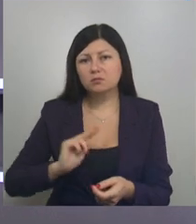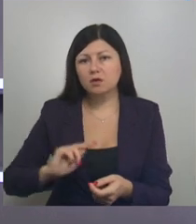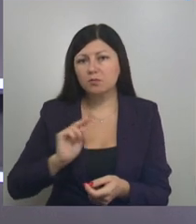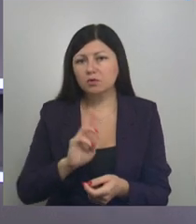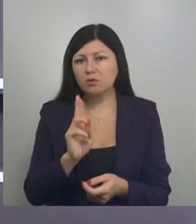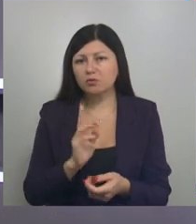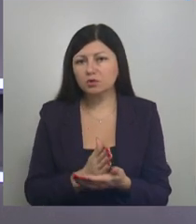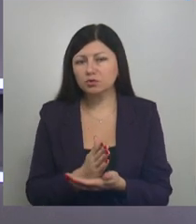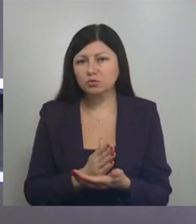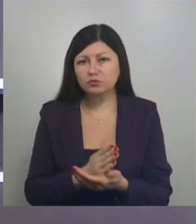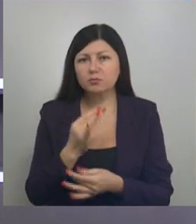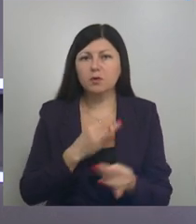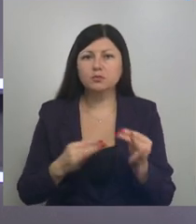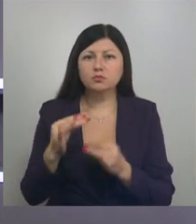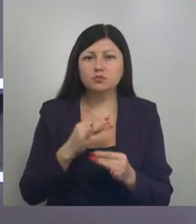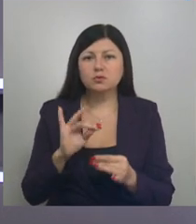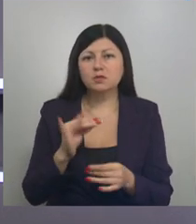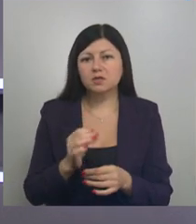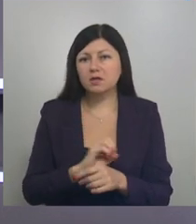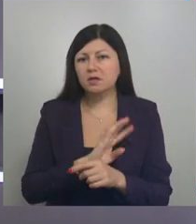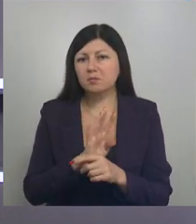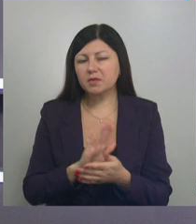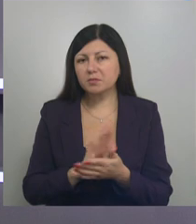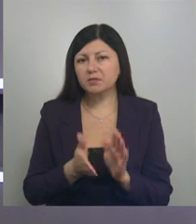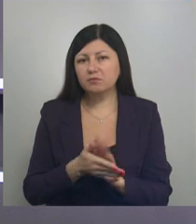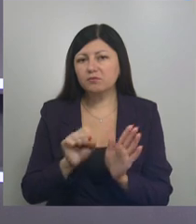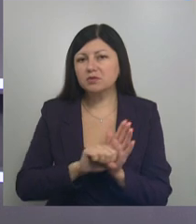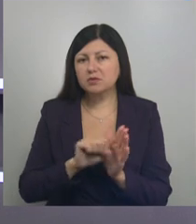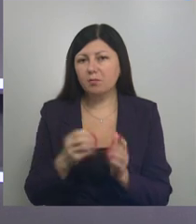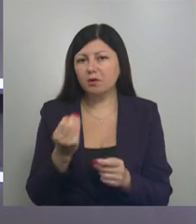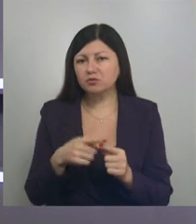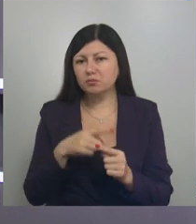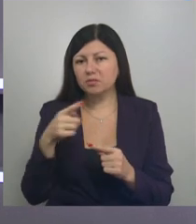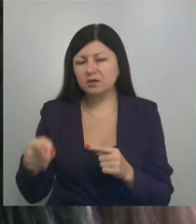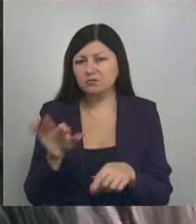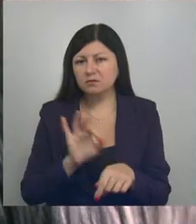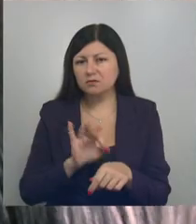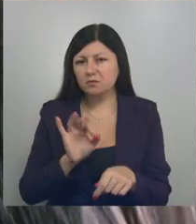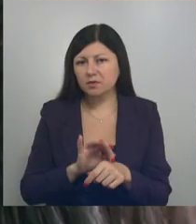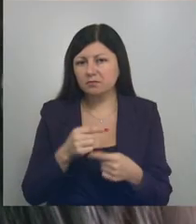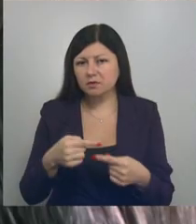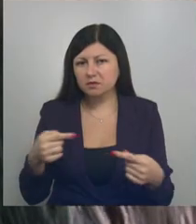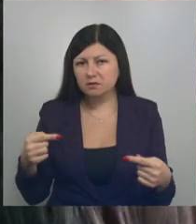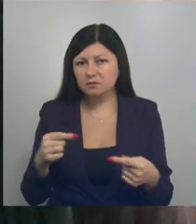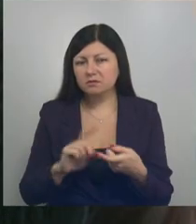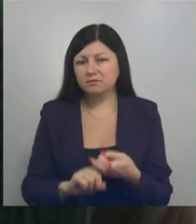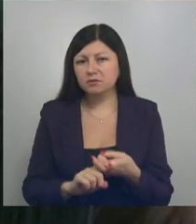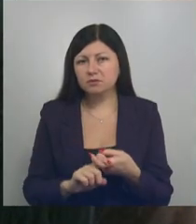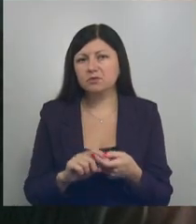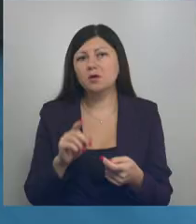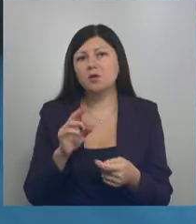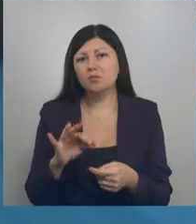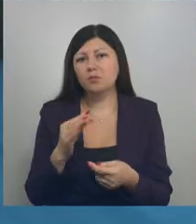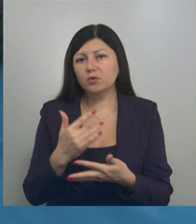коммунальных служб, обсудили и эпидобстановку – зимающий период обострения вирусных заболеваний. По данным регионального